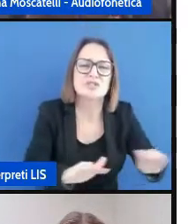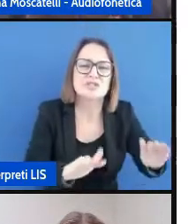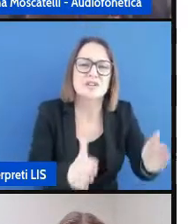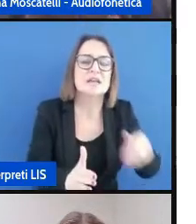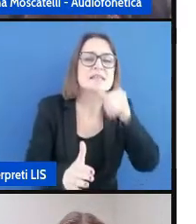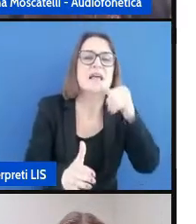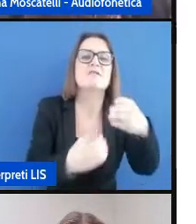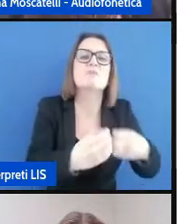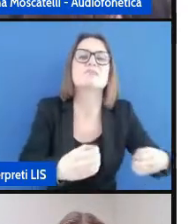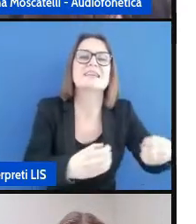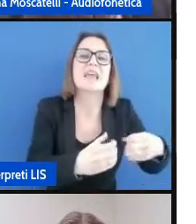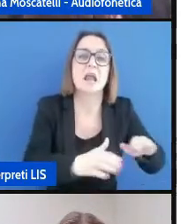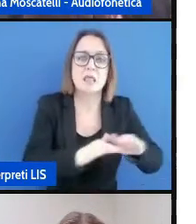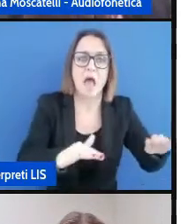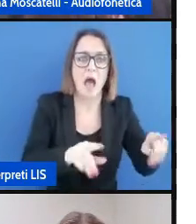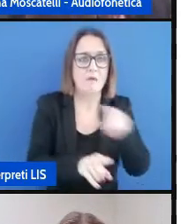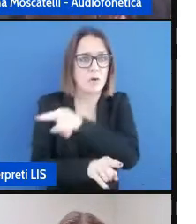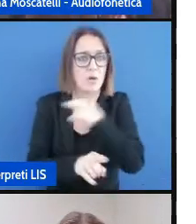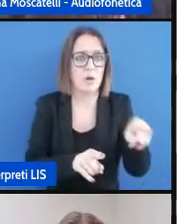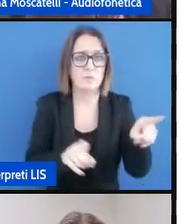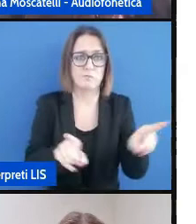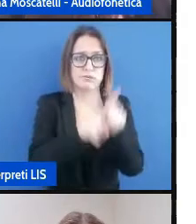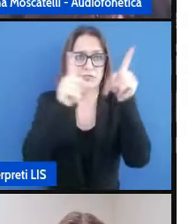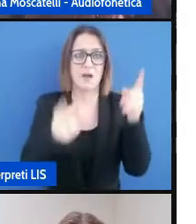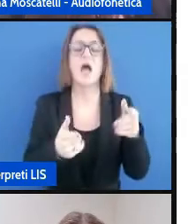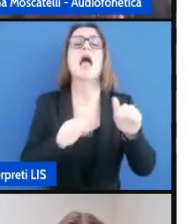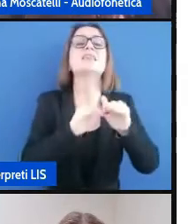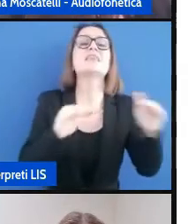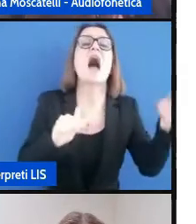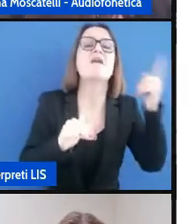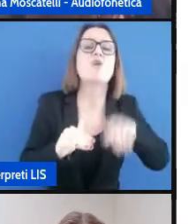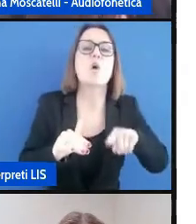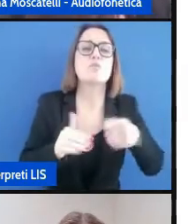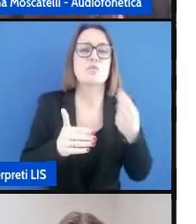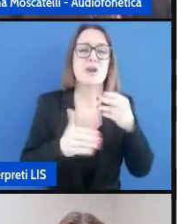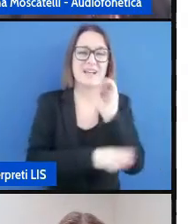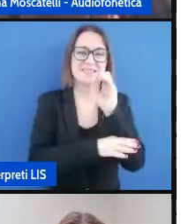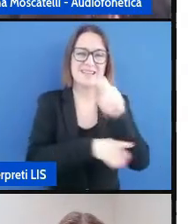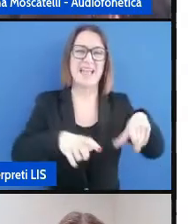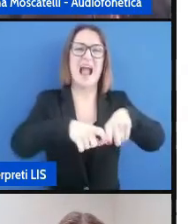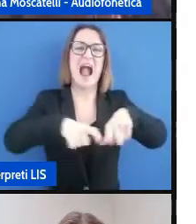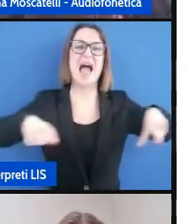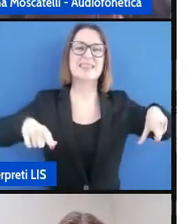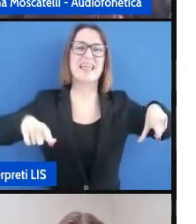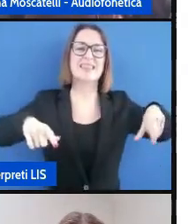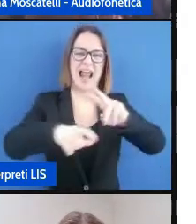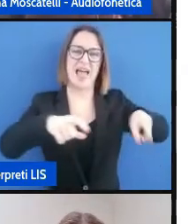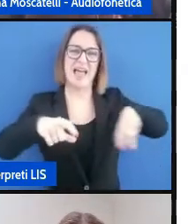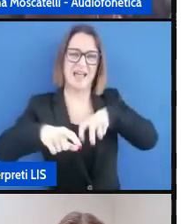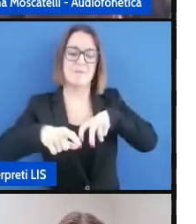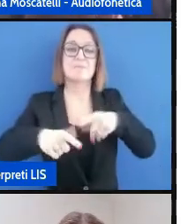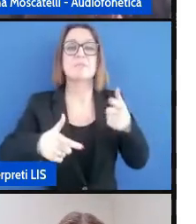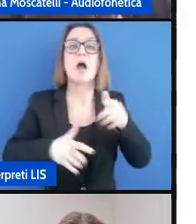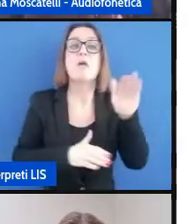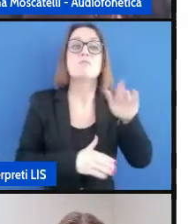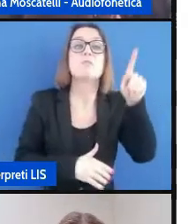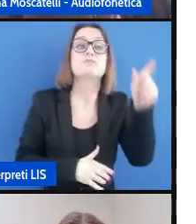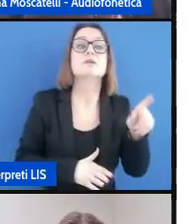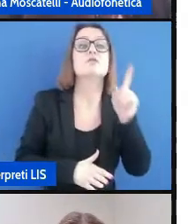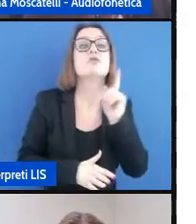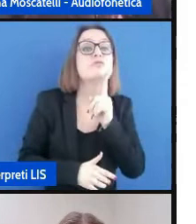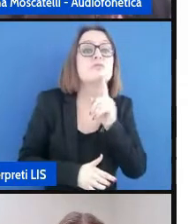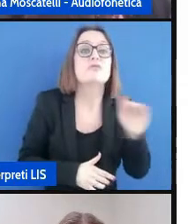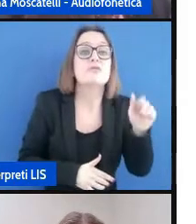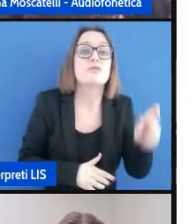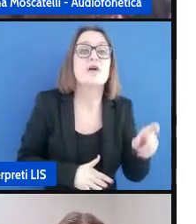i bicchieri è il tavolo anche la cattedra che il bambino sordo tendenzialmente chiama il